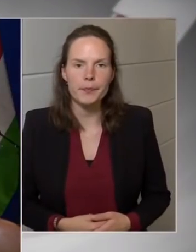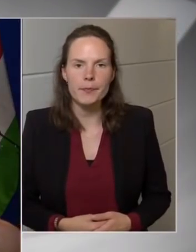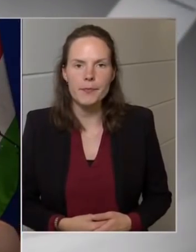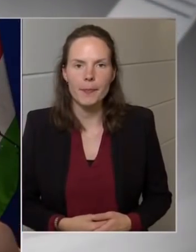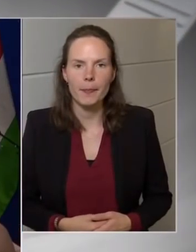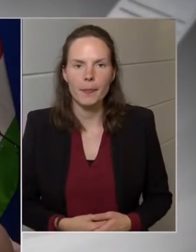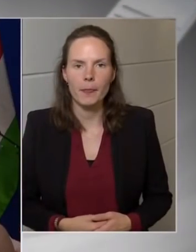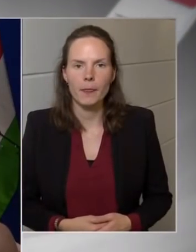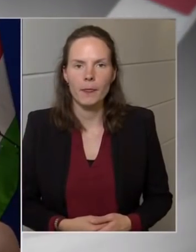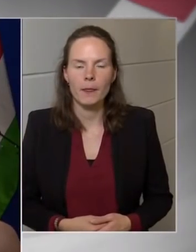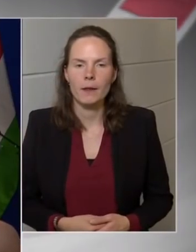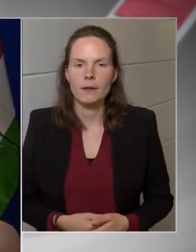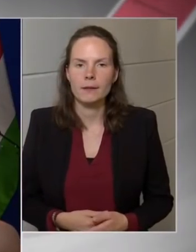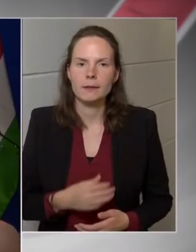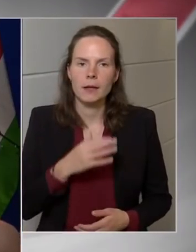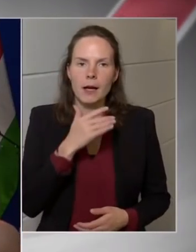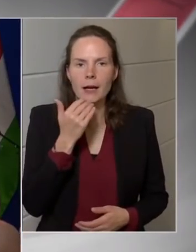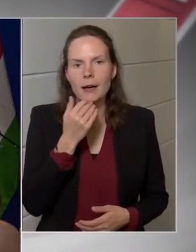Reuters.